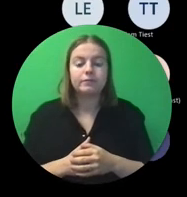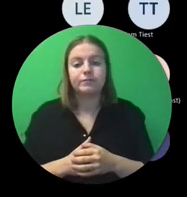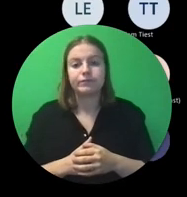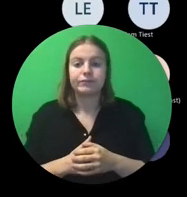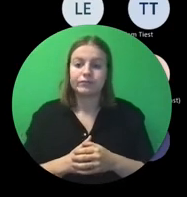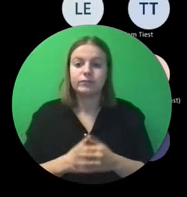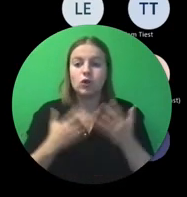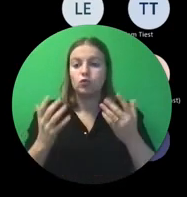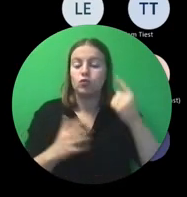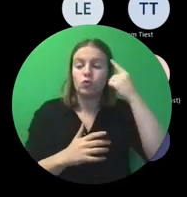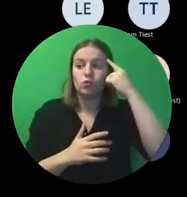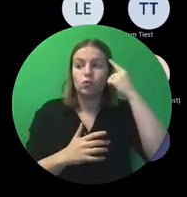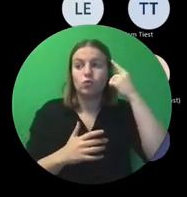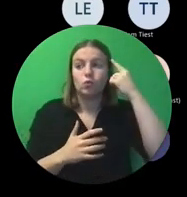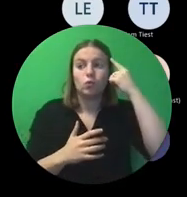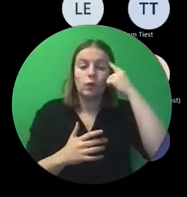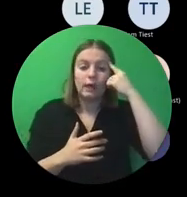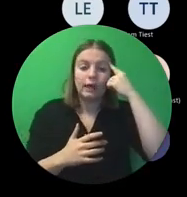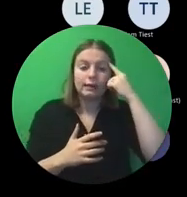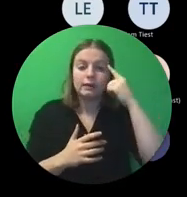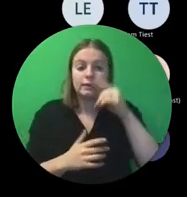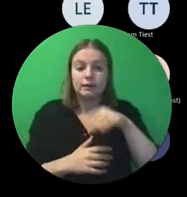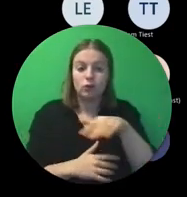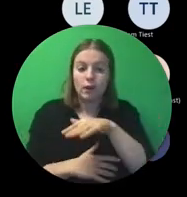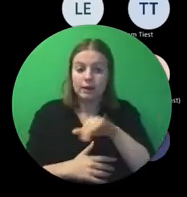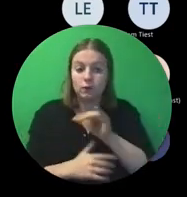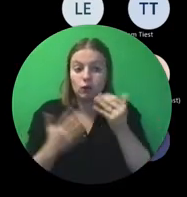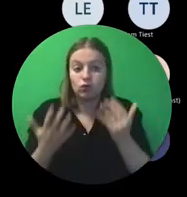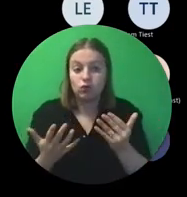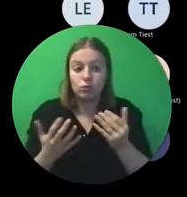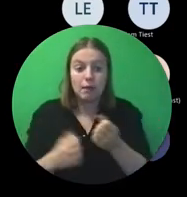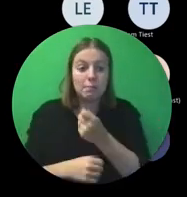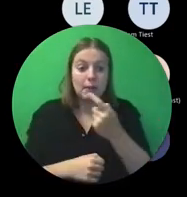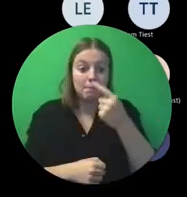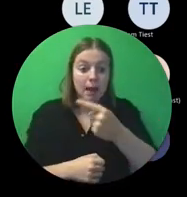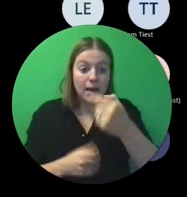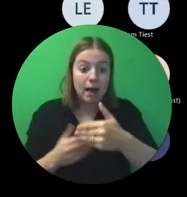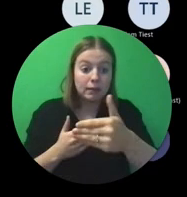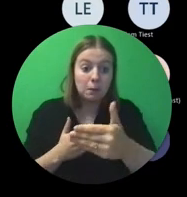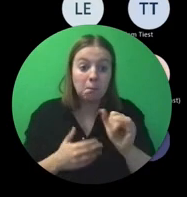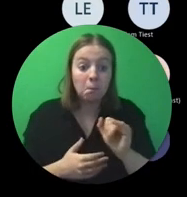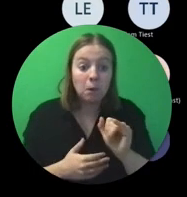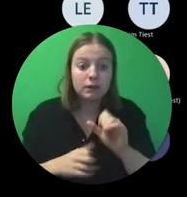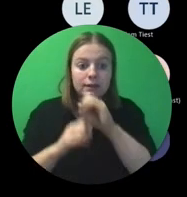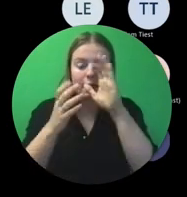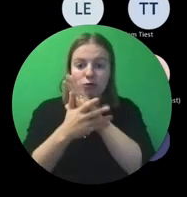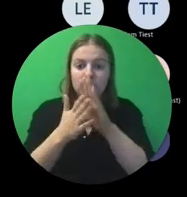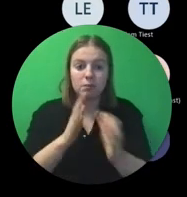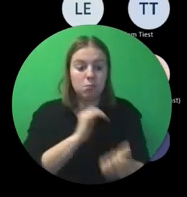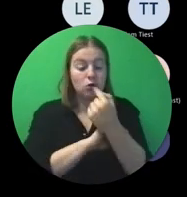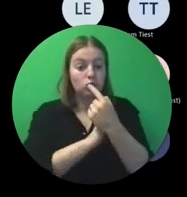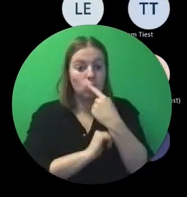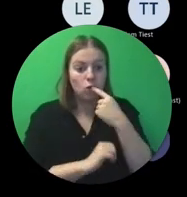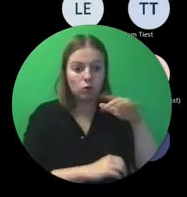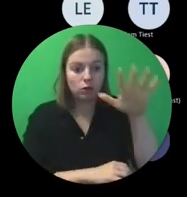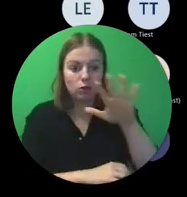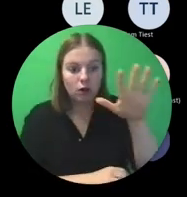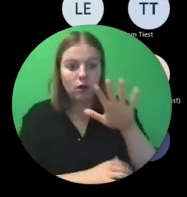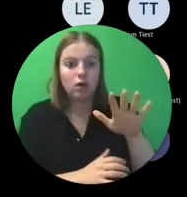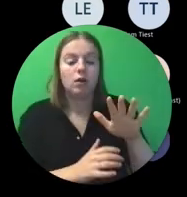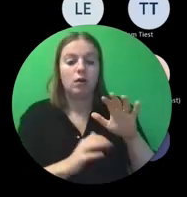Ja, je weet nu in principe, de situatie nu, over een paar maand, als dat daar allemaal rood is, dan moet je wachten.